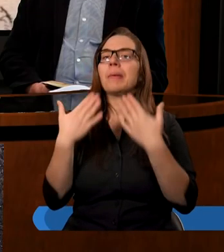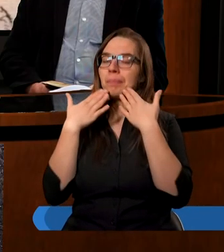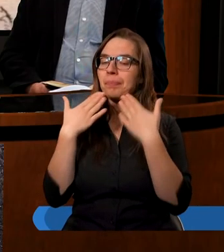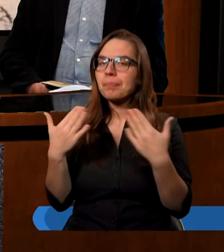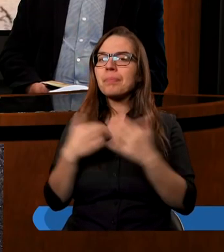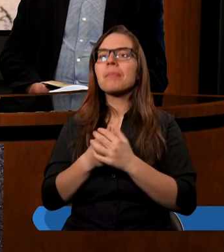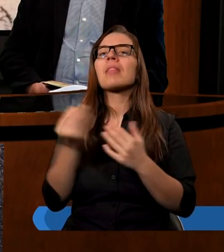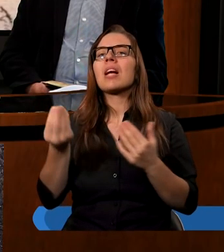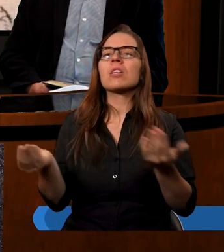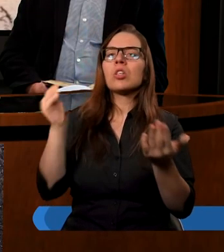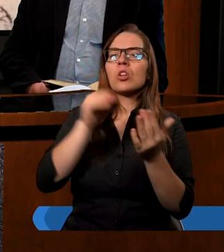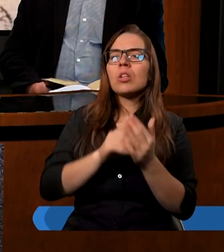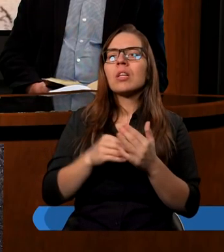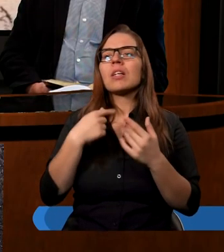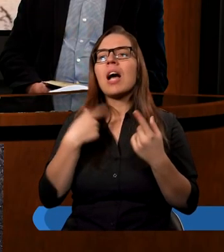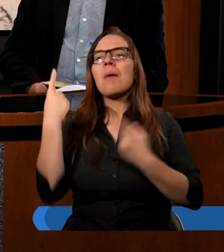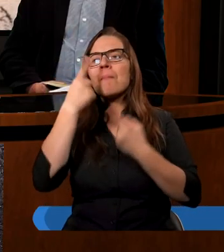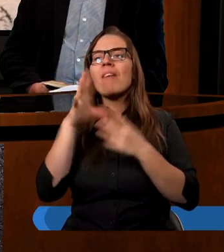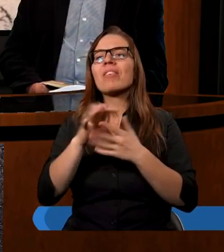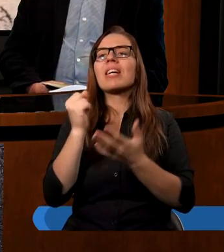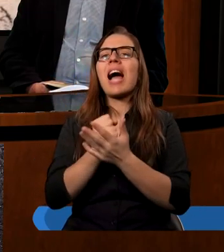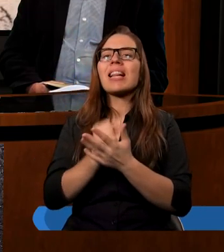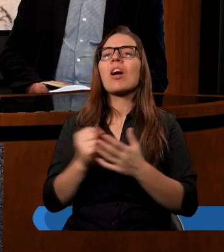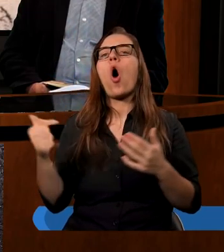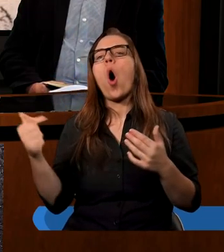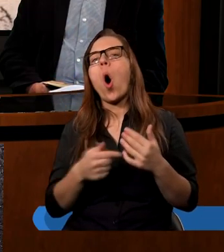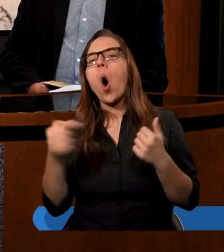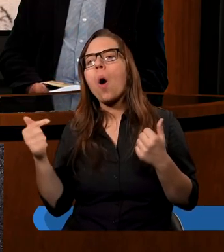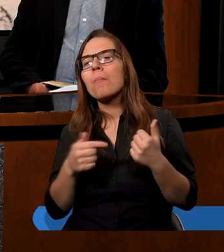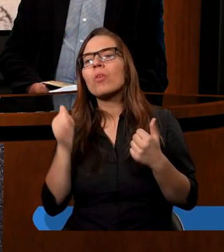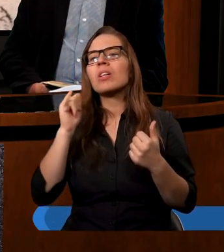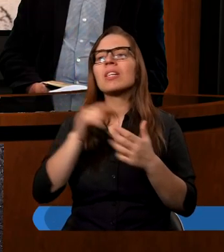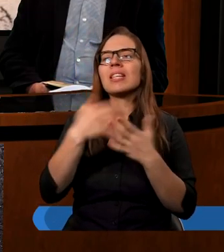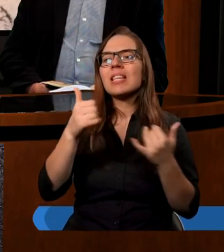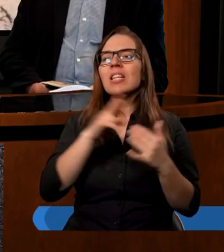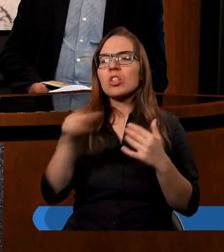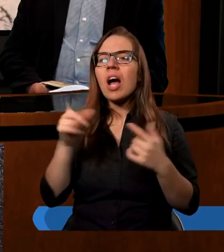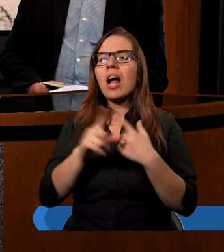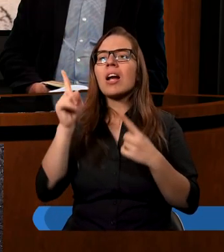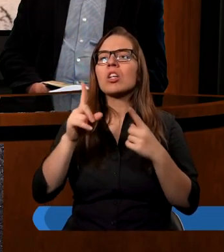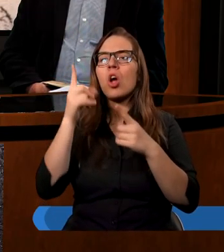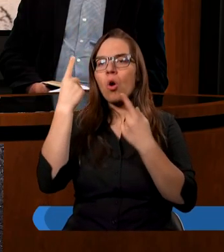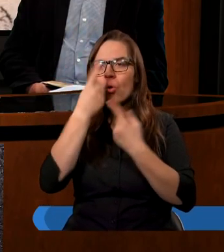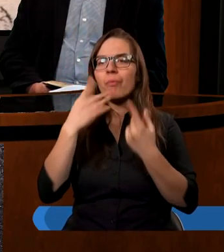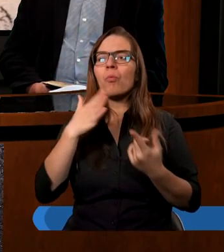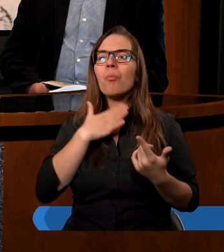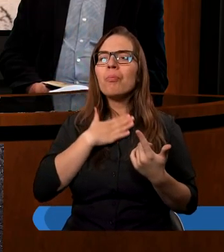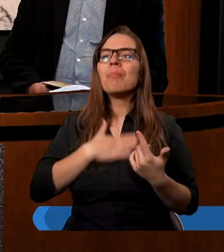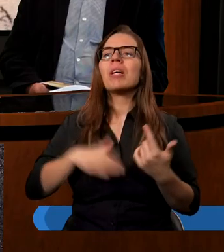bardzo. Ja może dodam, bo ja nie znoszę myśleć w kategoriach obowiązków i tak dalej, natomiast uwielbiam myśleć